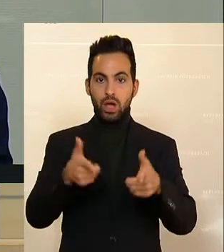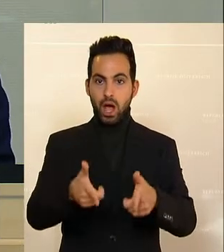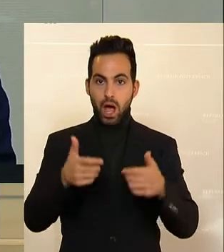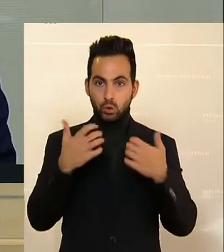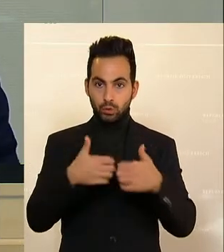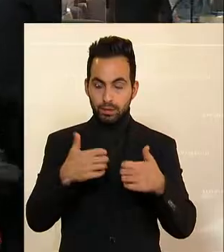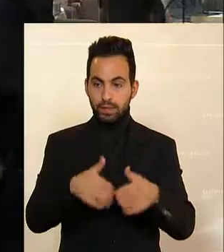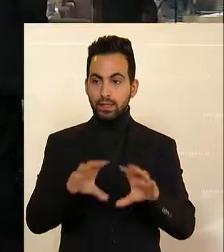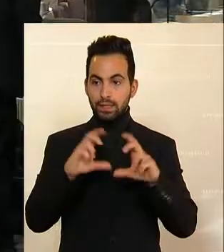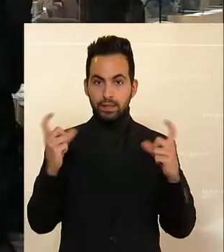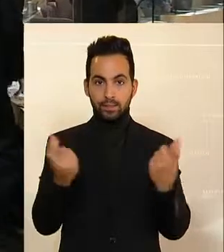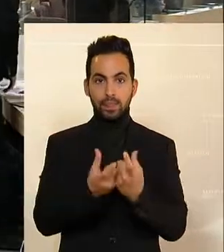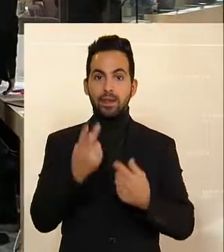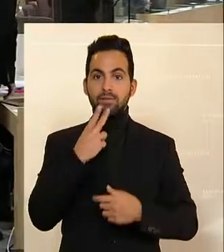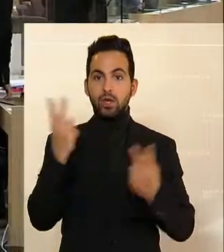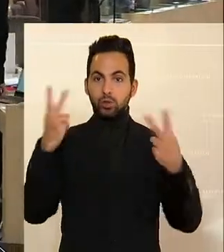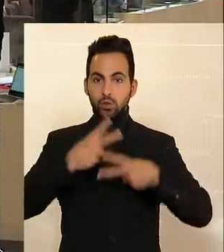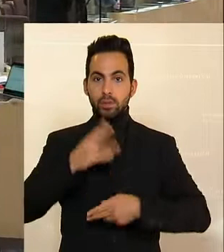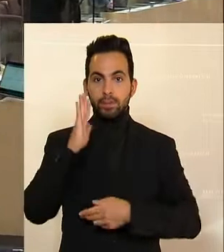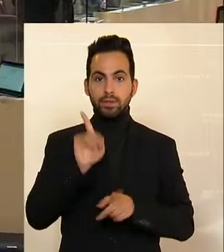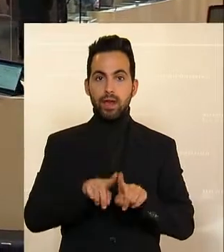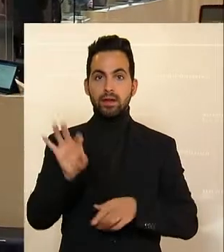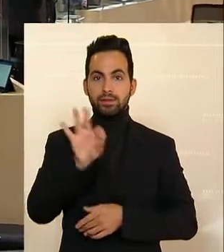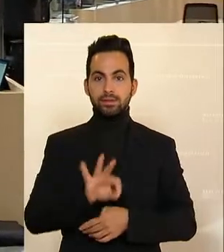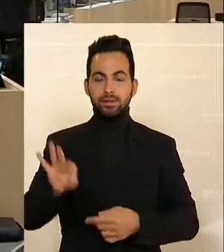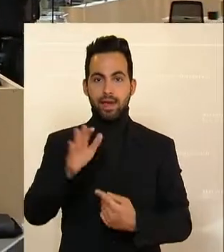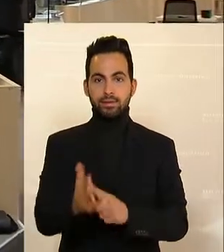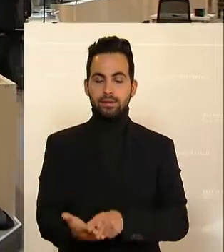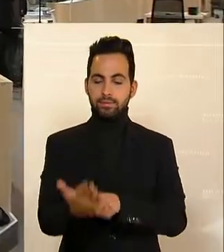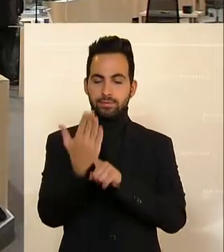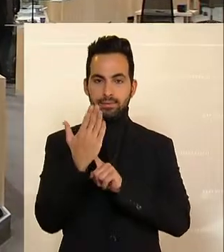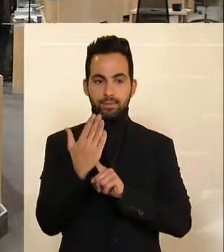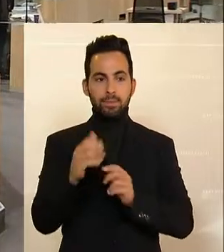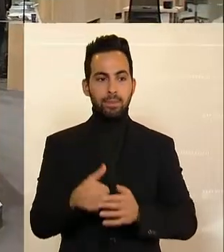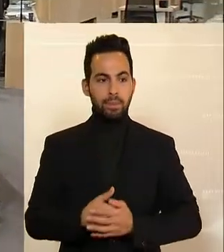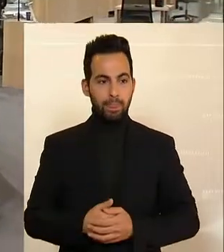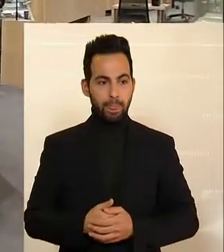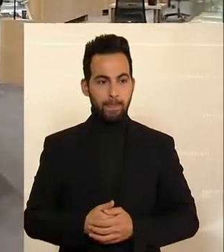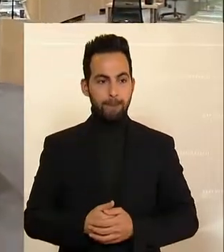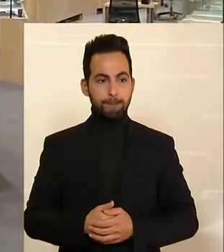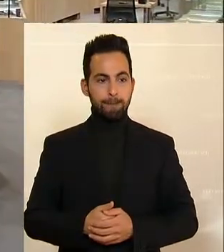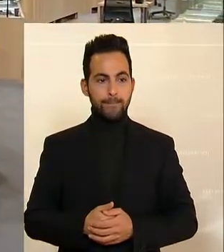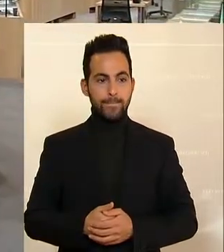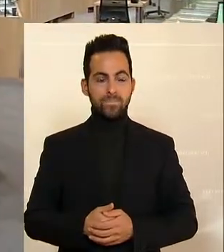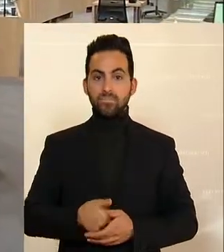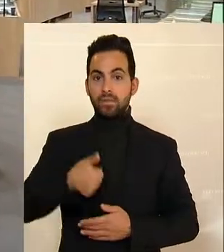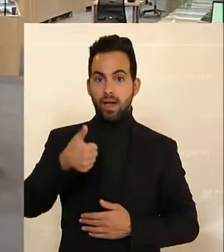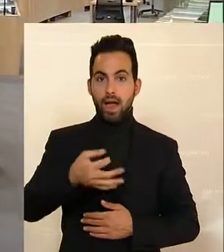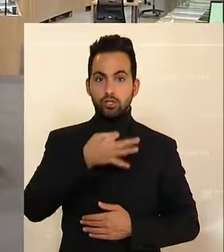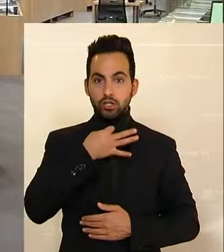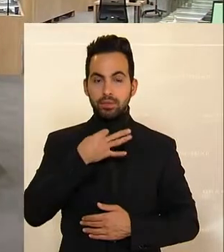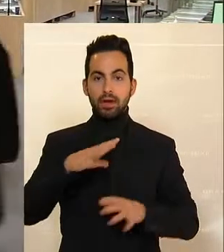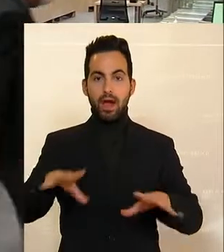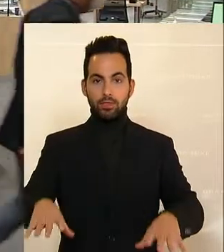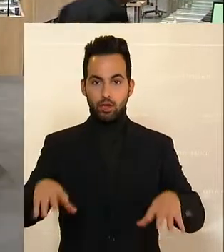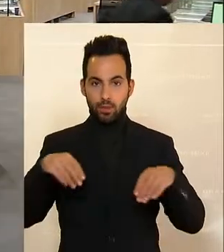Wer dem seine Zustimmung gibt, ersuche ich um ein entsprechendes Zeichen. Das ist einstimmig so